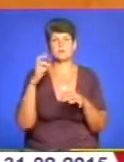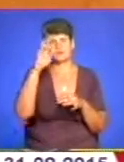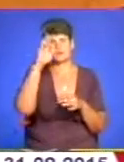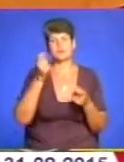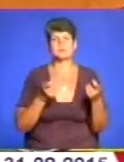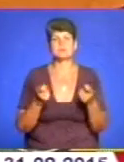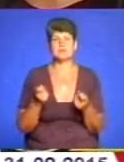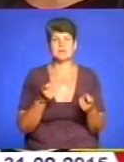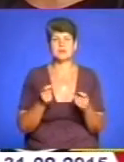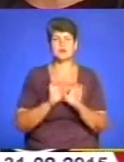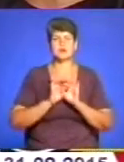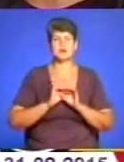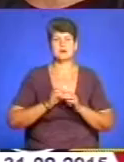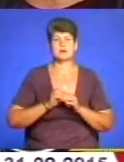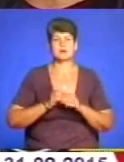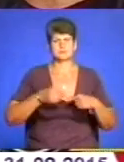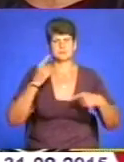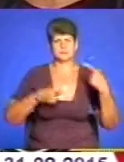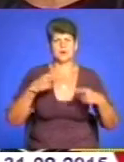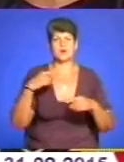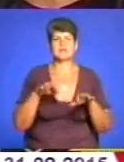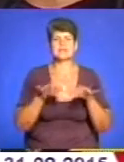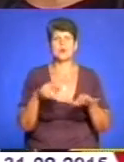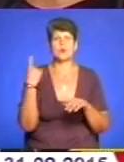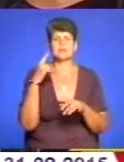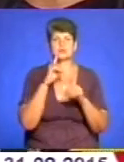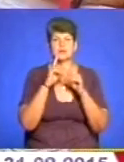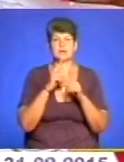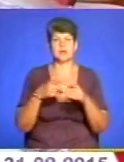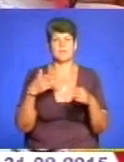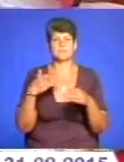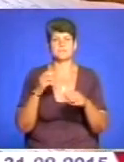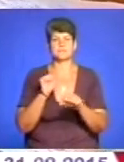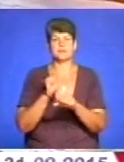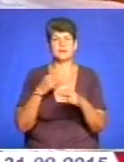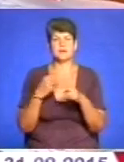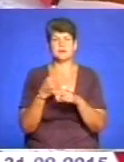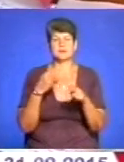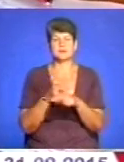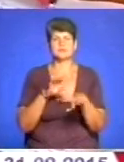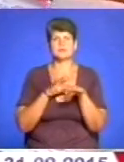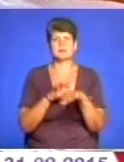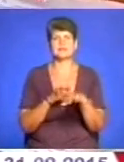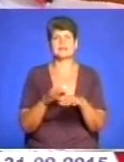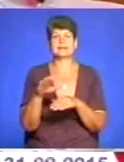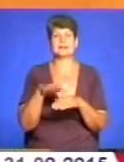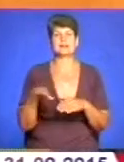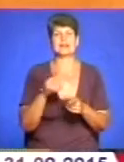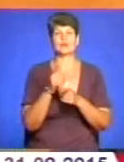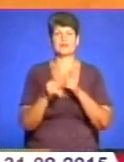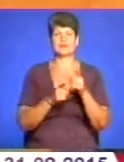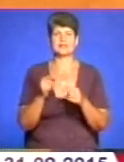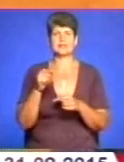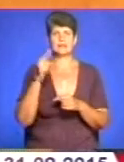адміністрації розкритикував дії обласної ради, яка блокує проведення на території області територіальної реформи. Та